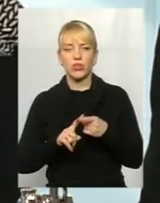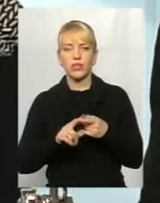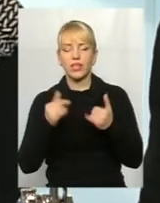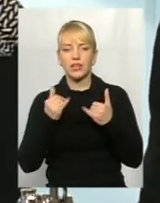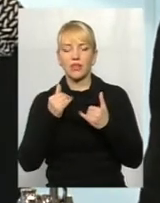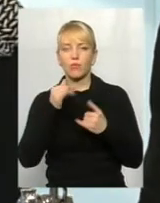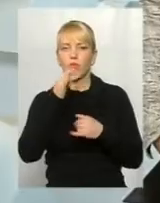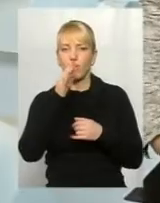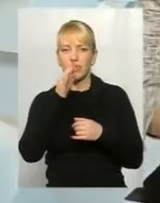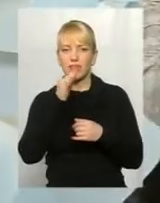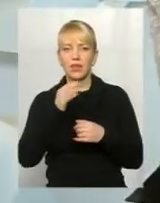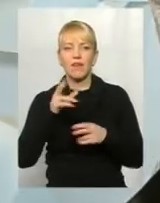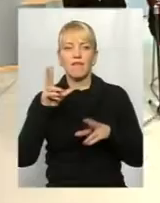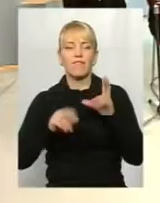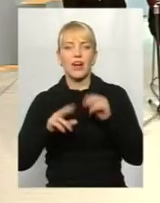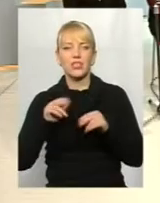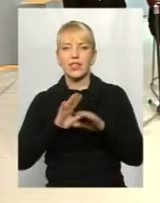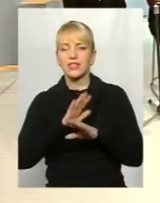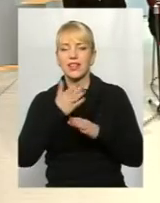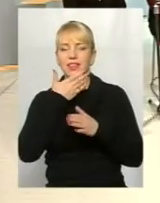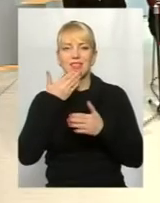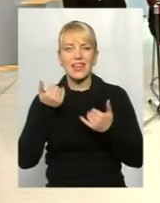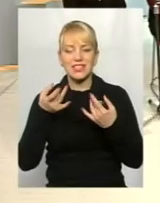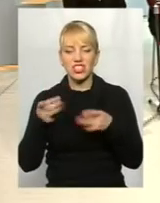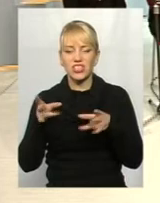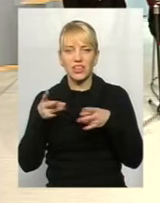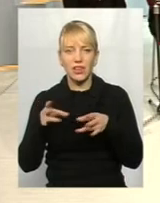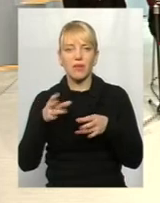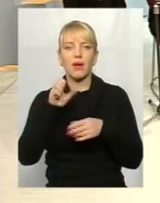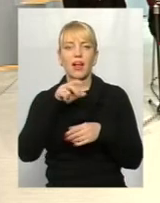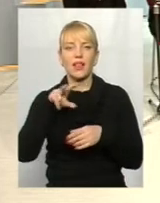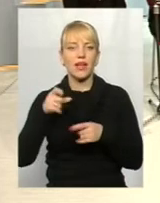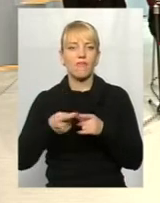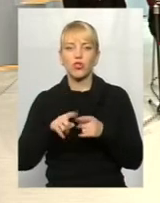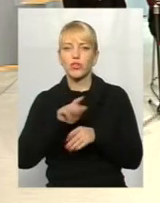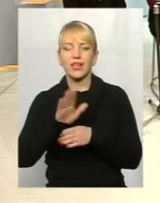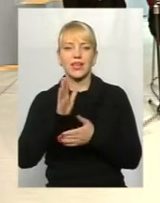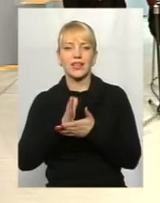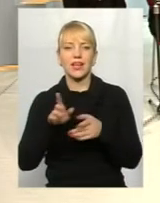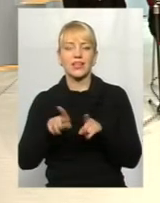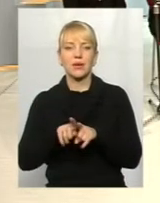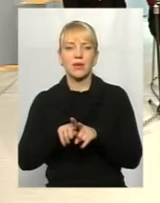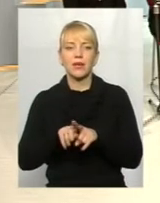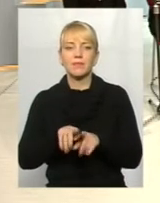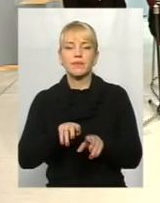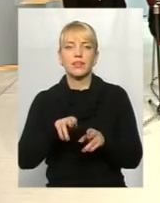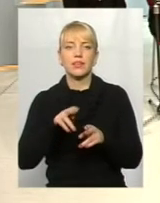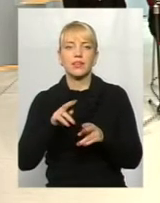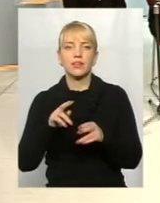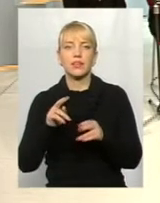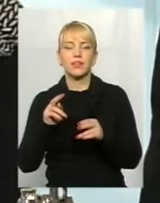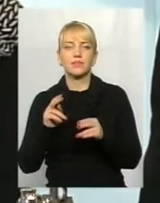даному етапі науки вважається не шкідливим, але воно не є таким абсолютно безпечним, яким